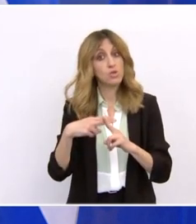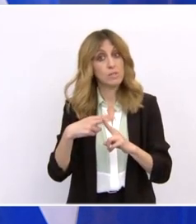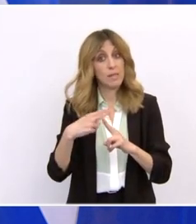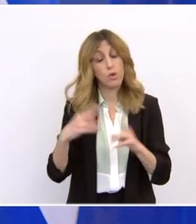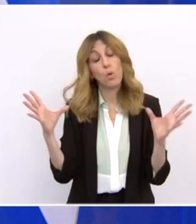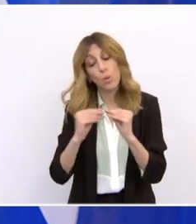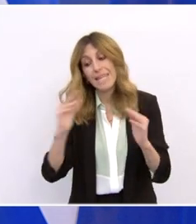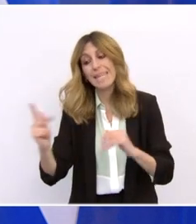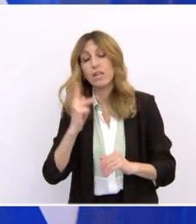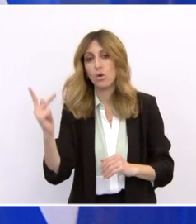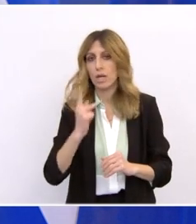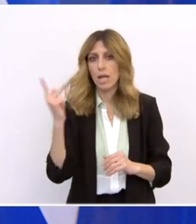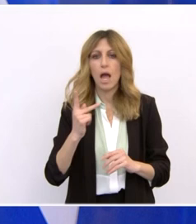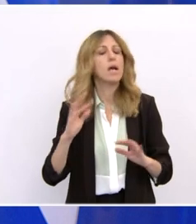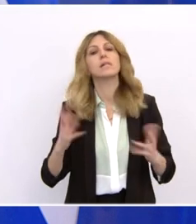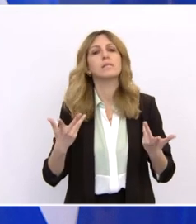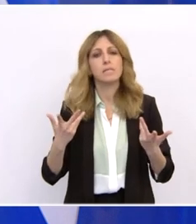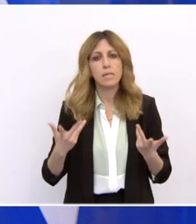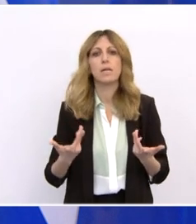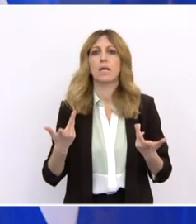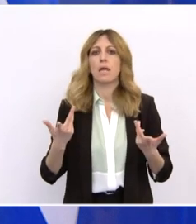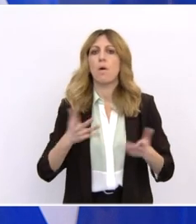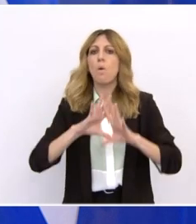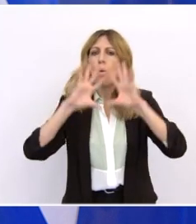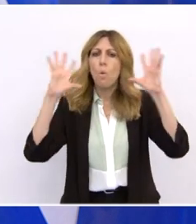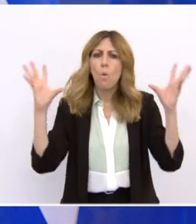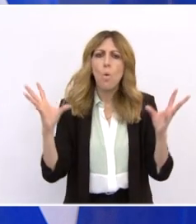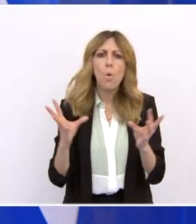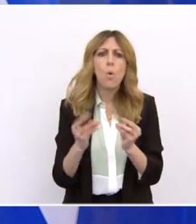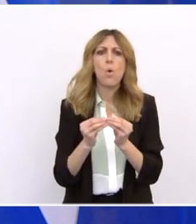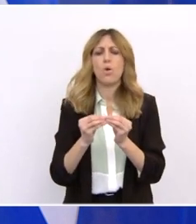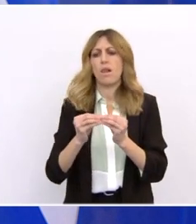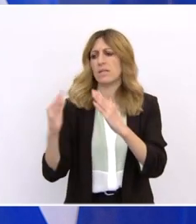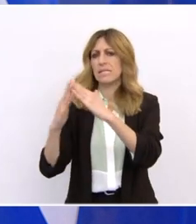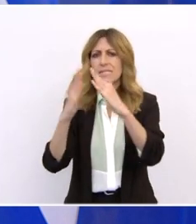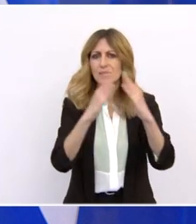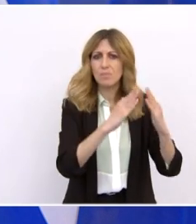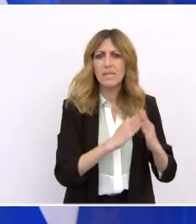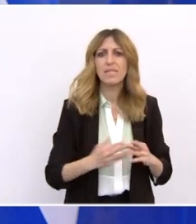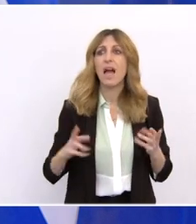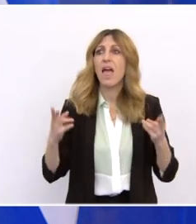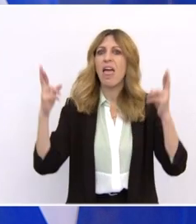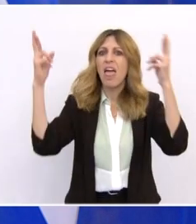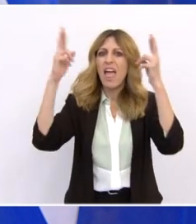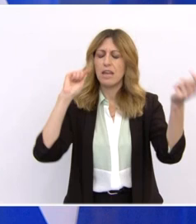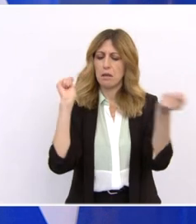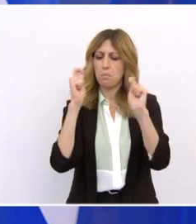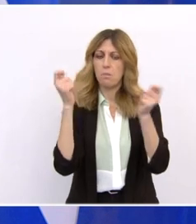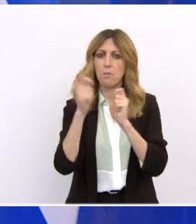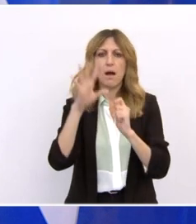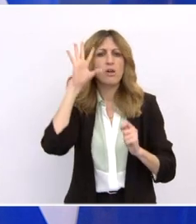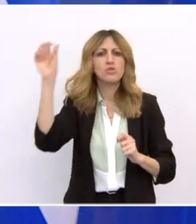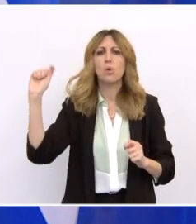εξασφάλισης ενεργειακής επάρκειας για όλα τα ευάλωτα νοικοκυριά. Στον τομέα της υγείας